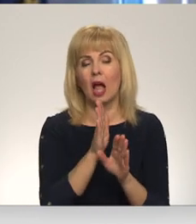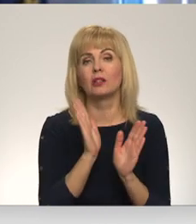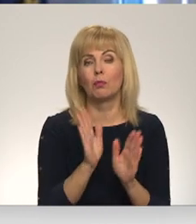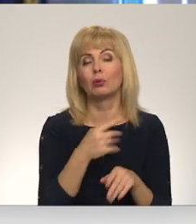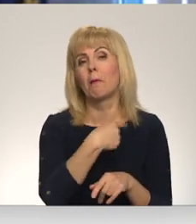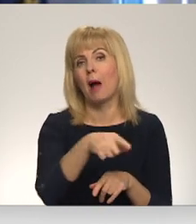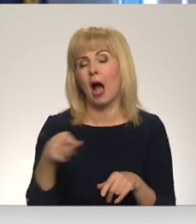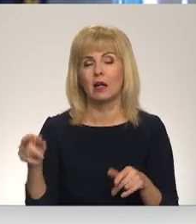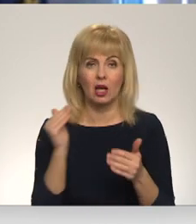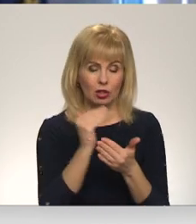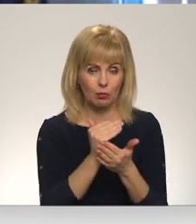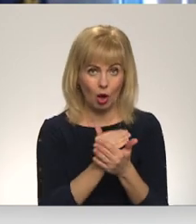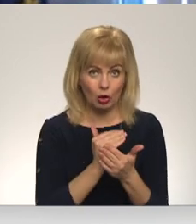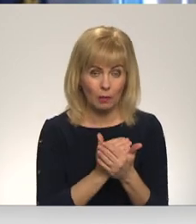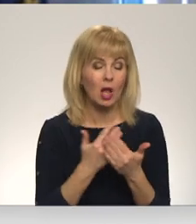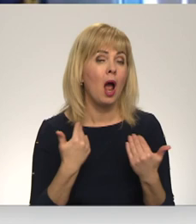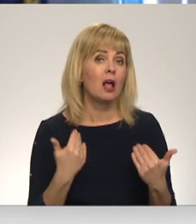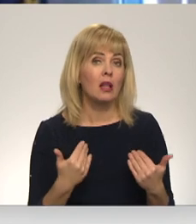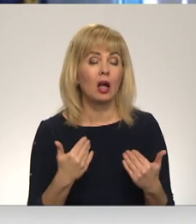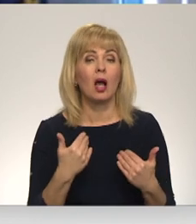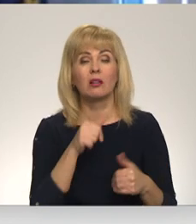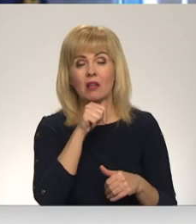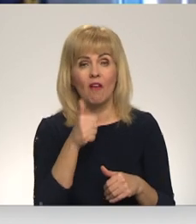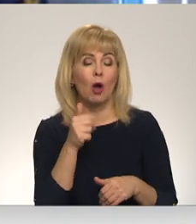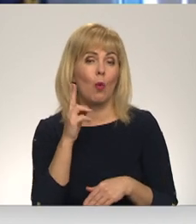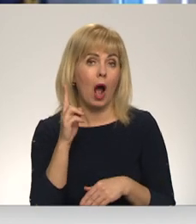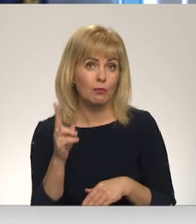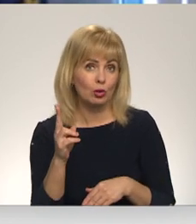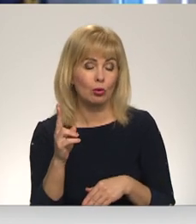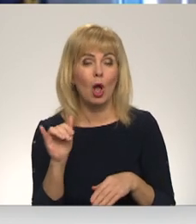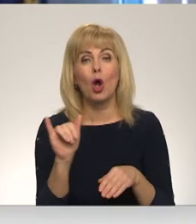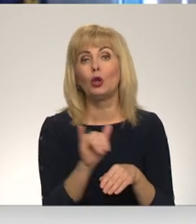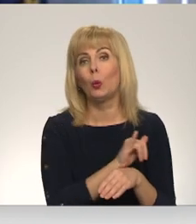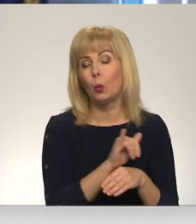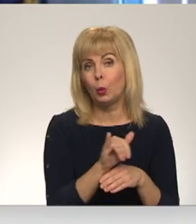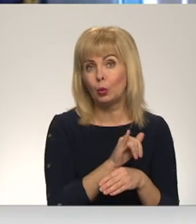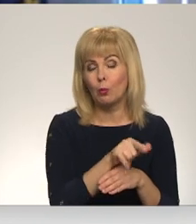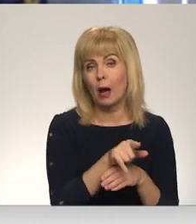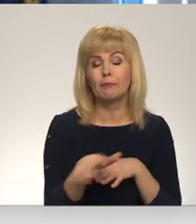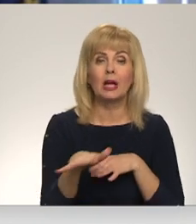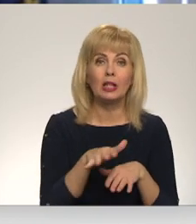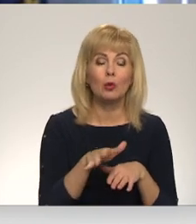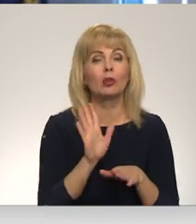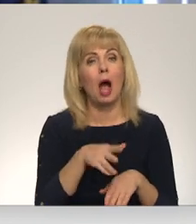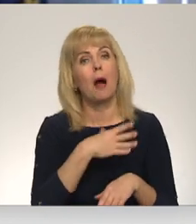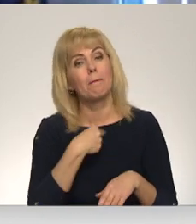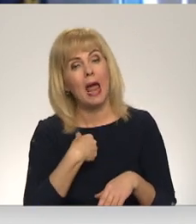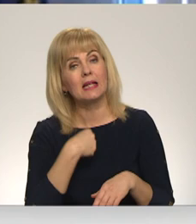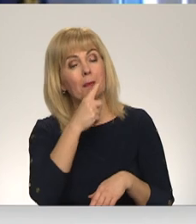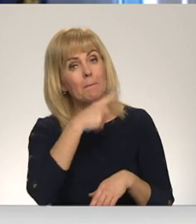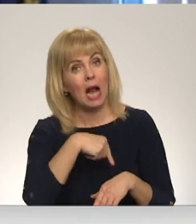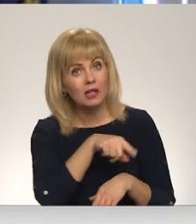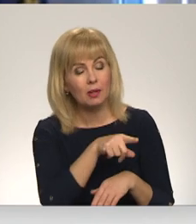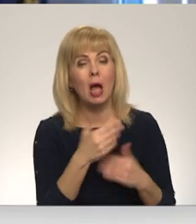arī pārējās programmas. Tas, ko es, protams, nevaru apsolīt, ka YouTube rīkosies tā, kā mēs to pieprasām.